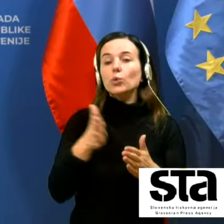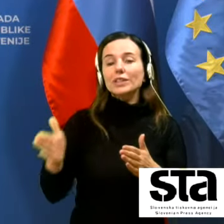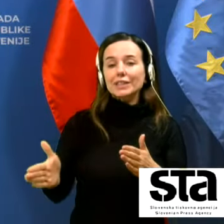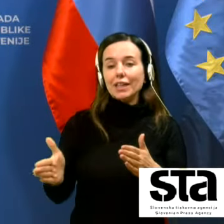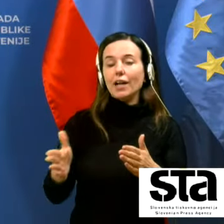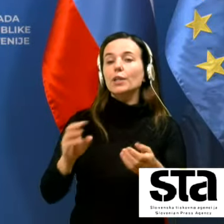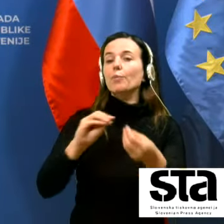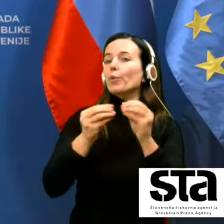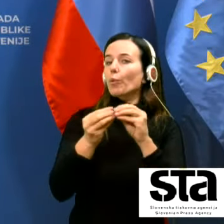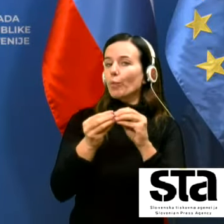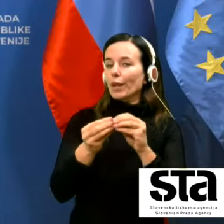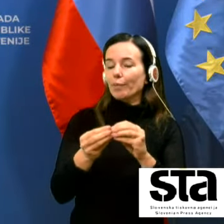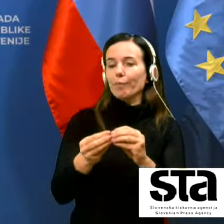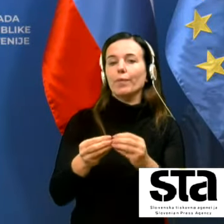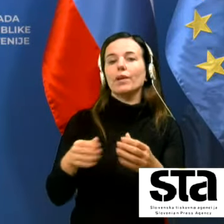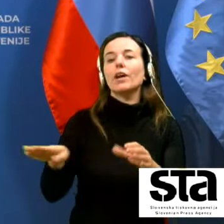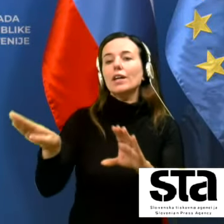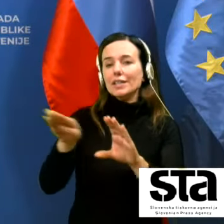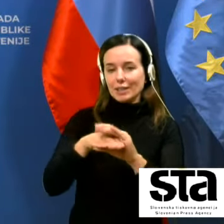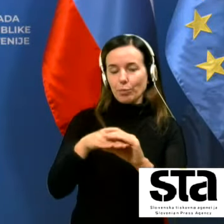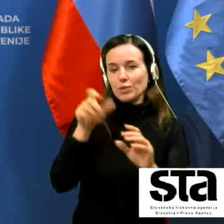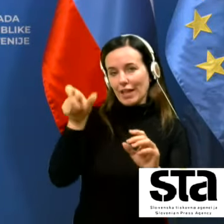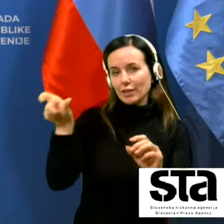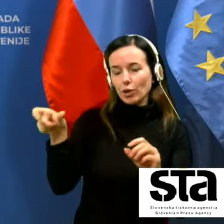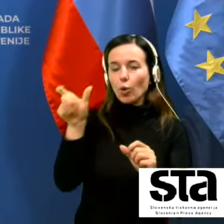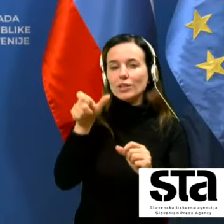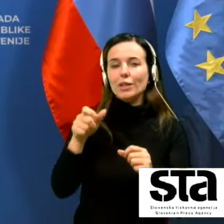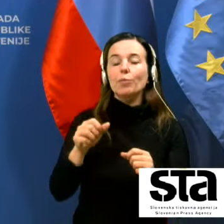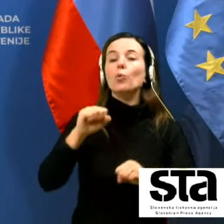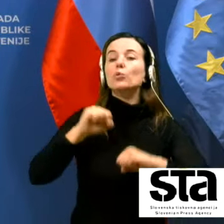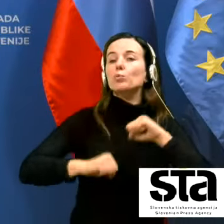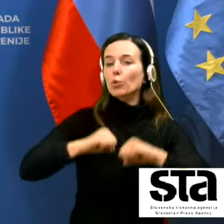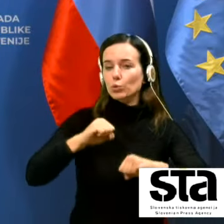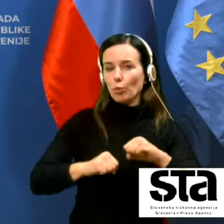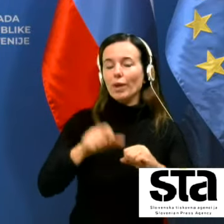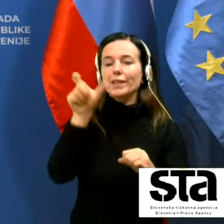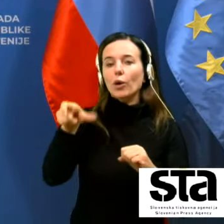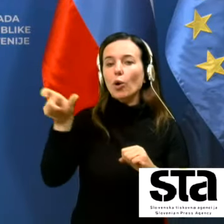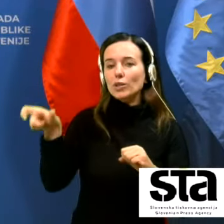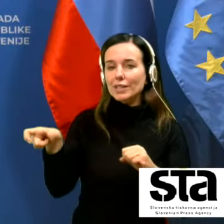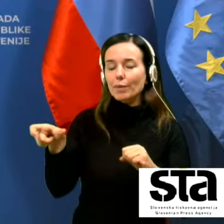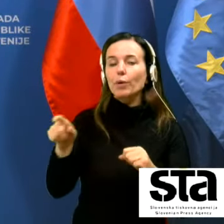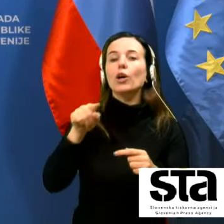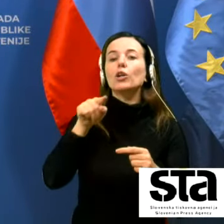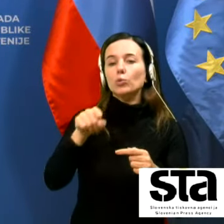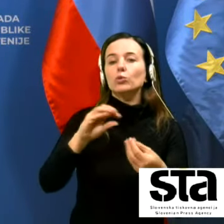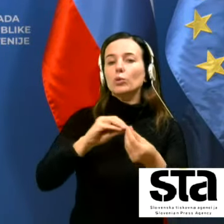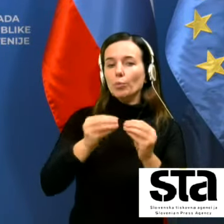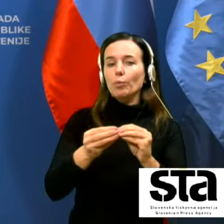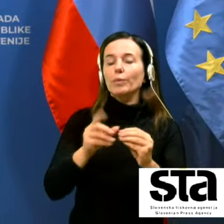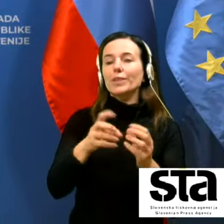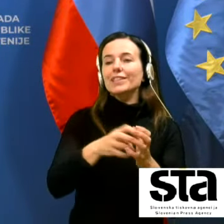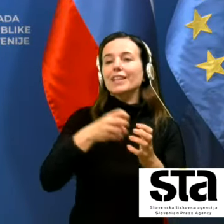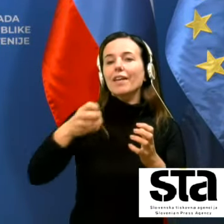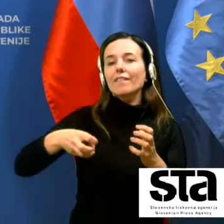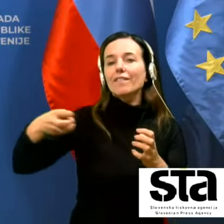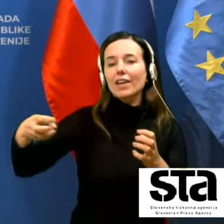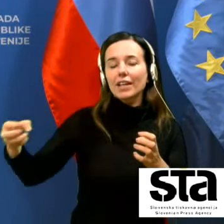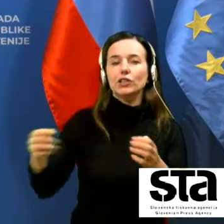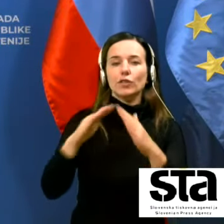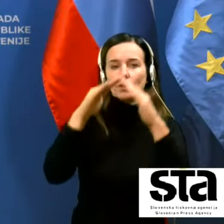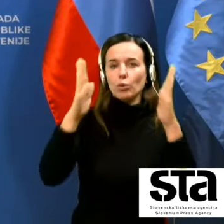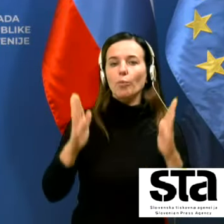problem problem kadrov dovolj usposobljenih kadrov tudi tu je anomalija ki se vleče pri domovih